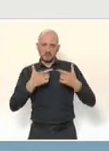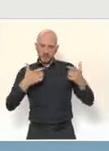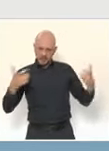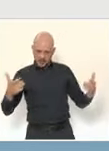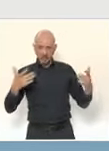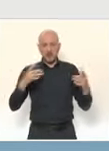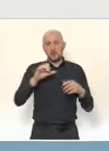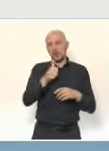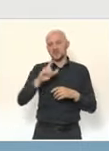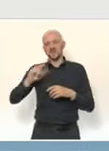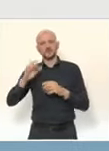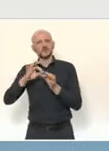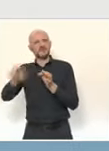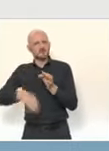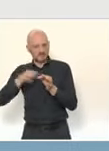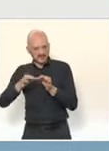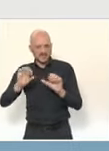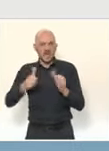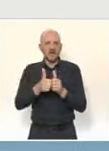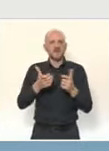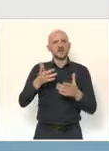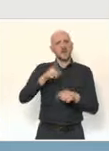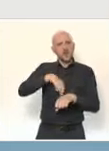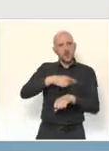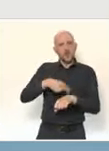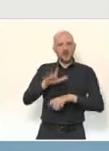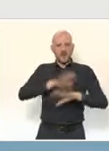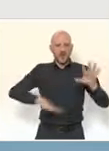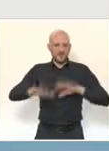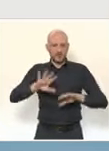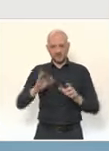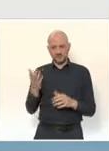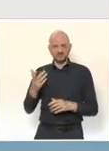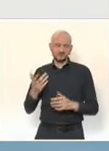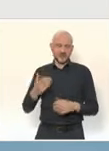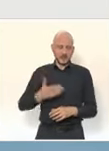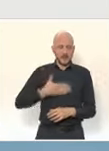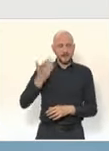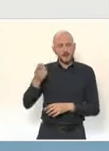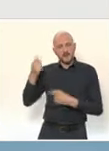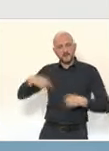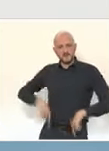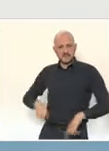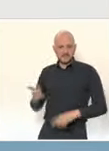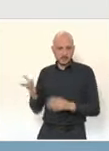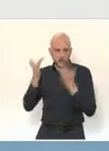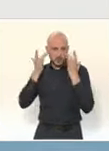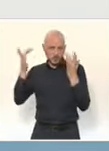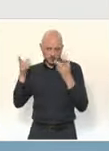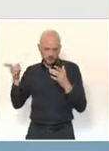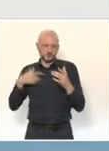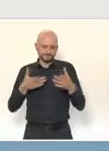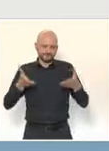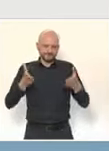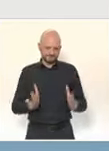classes à horaire aménagés. C'est avec la ministre de la Culture, Roselyne Bachelot, que ceci a été établi. Il y aura donc pour les collégiens et